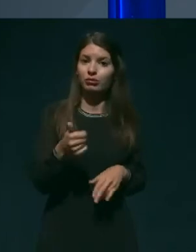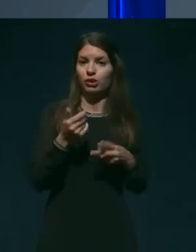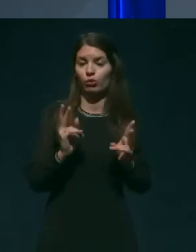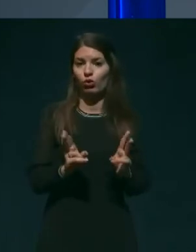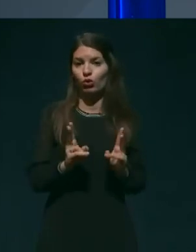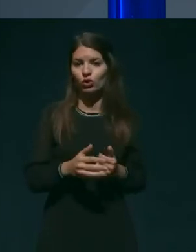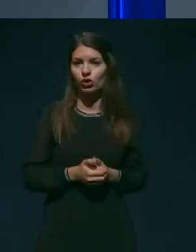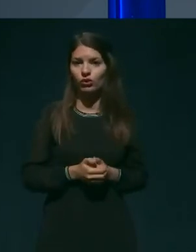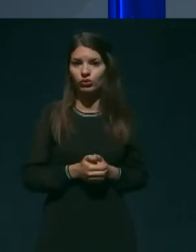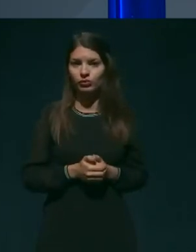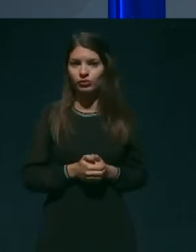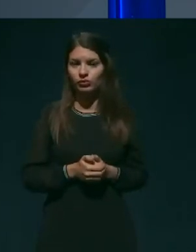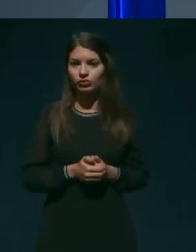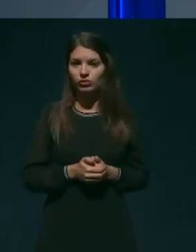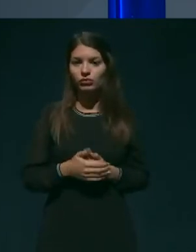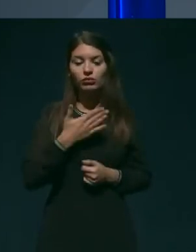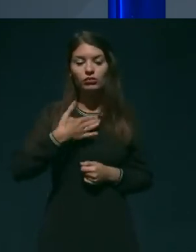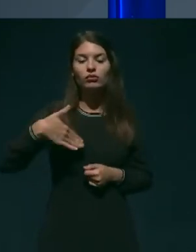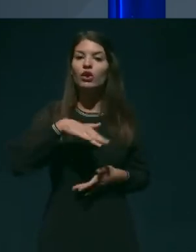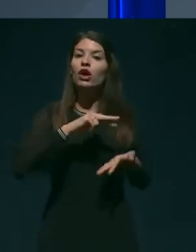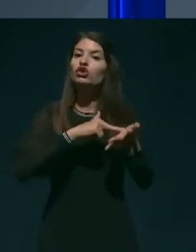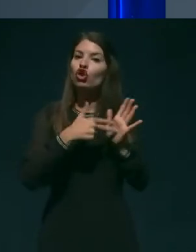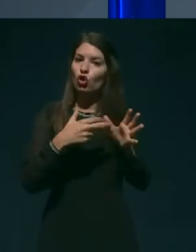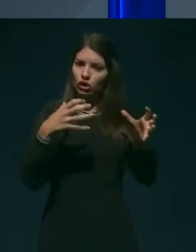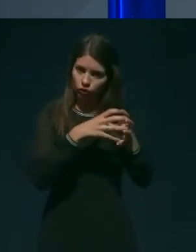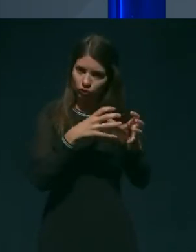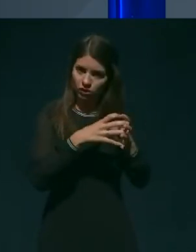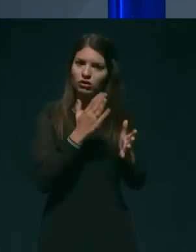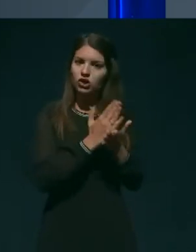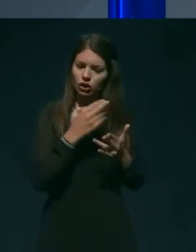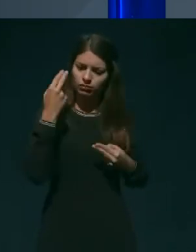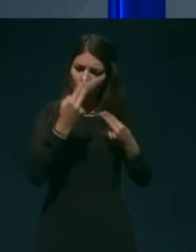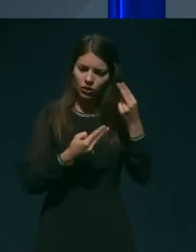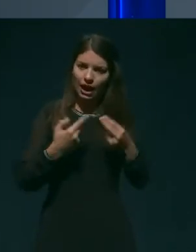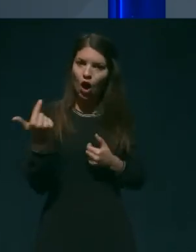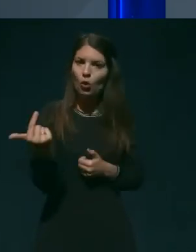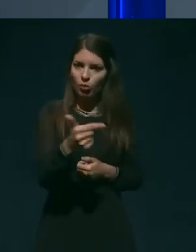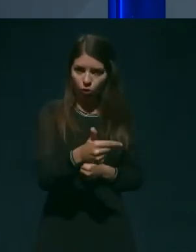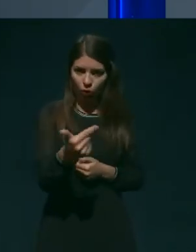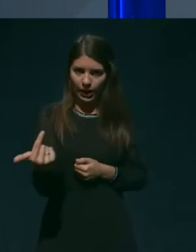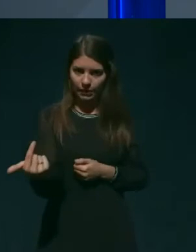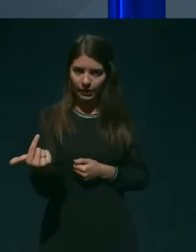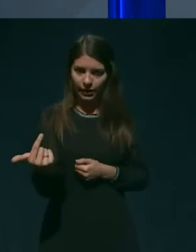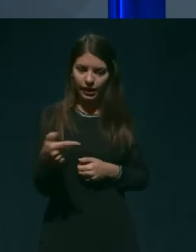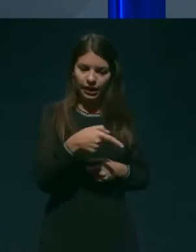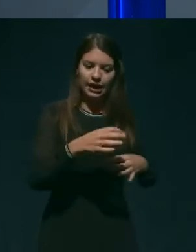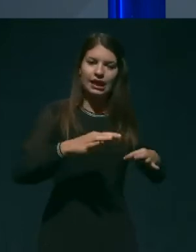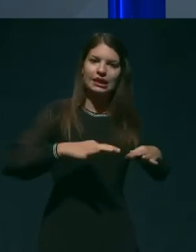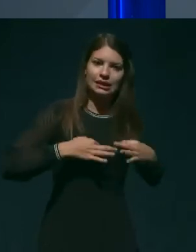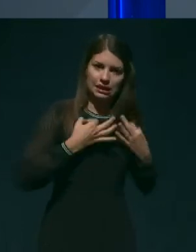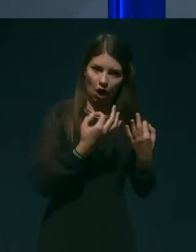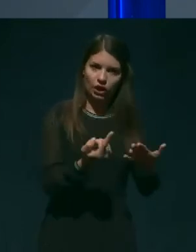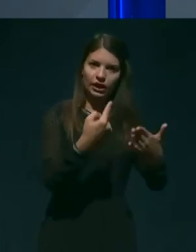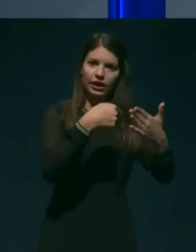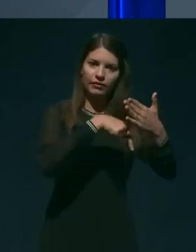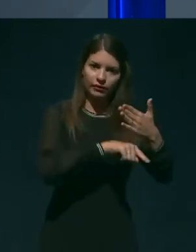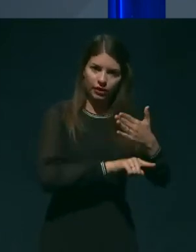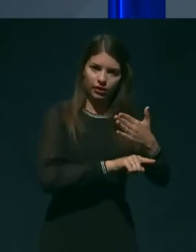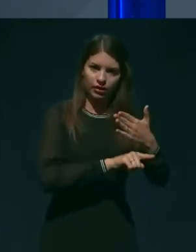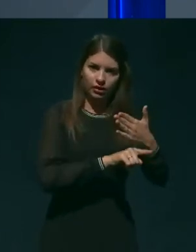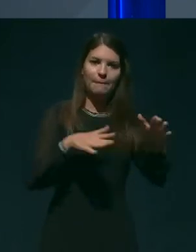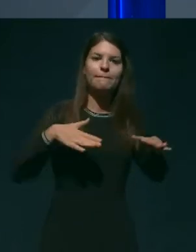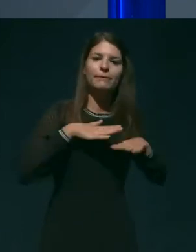Strokovna skupina je obravnavala oboje tako zdravljenje oziroma uporabo